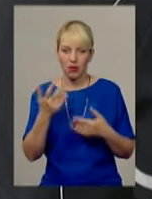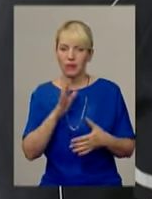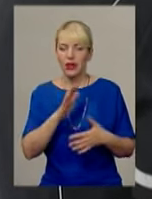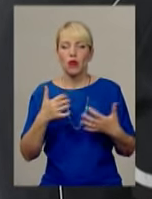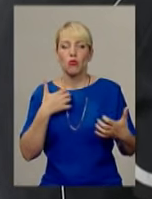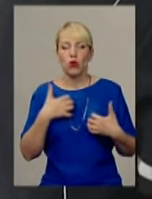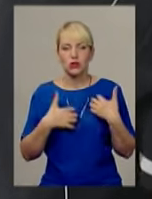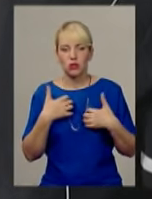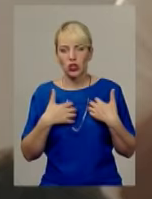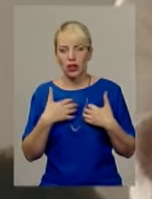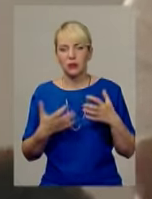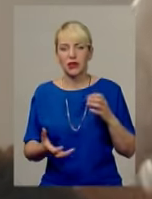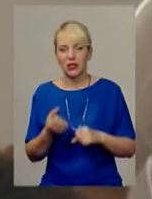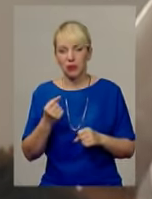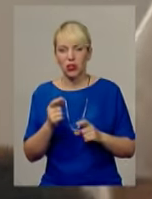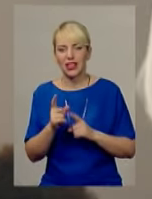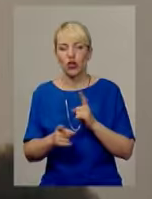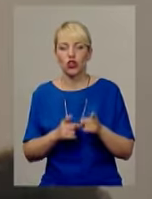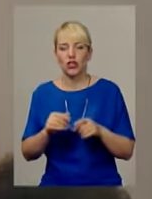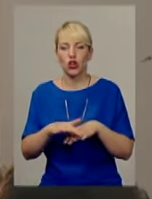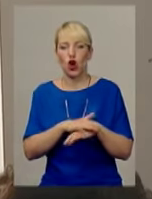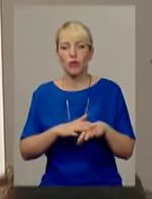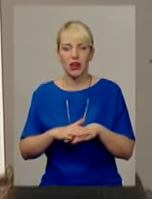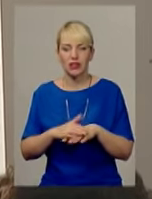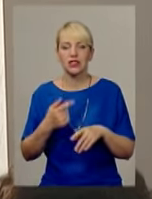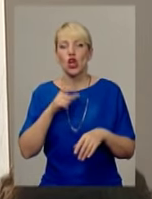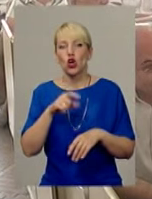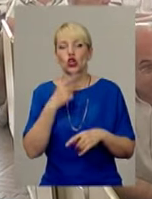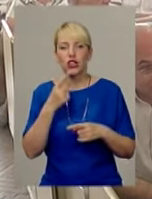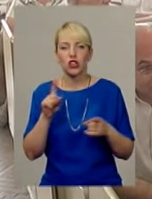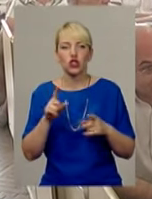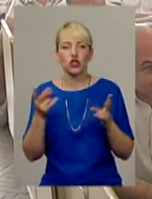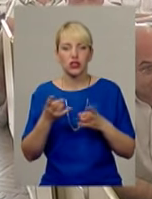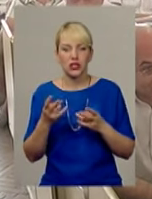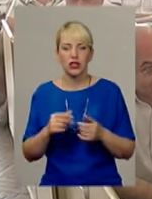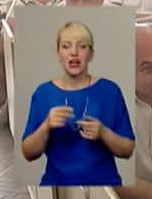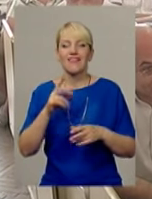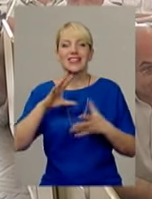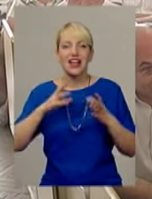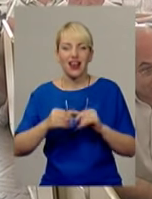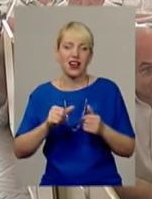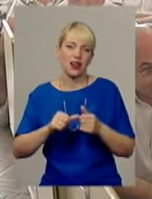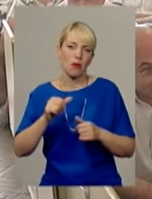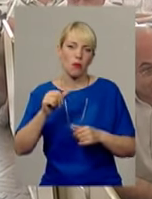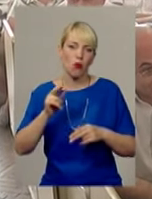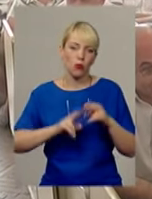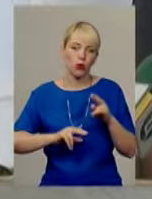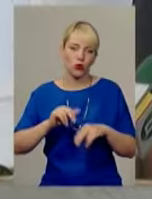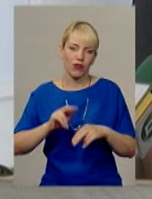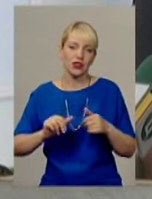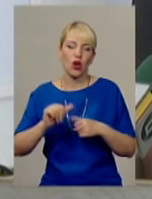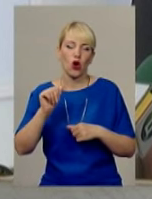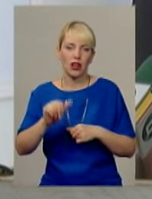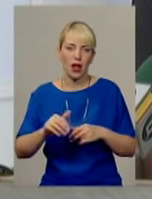підтримувати ідею реорганізації громадськість краю. Люди кажуть, доцільніше взагалі побудувати окреме приміщення для хірургічного відділення.